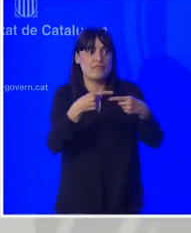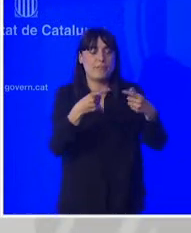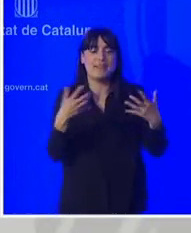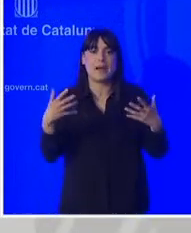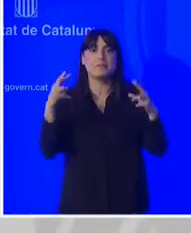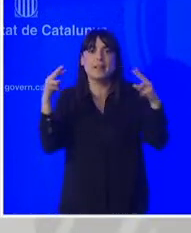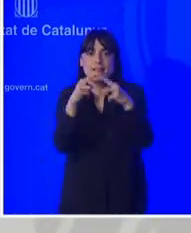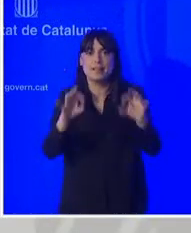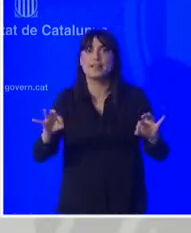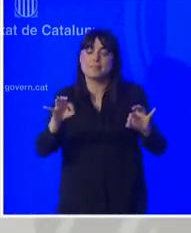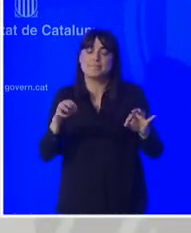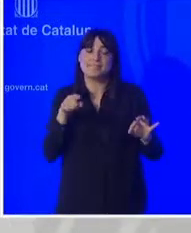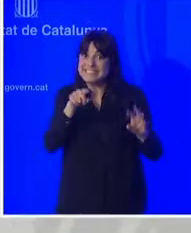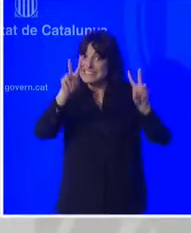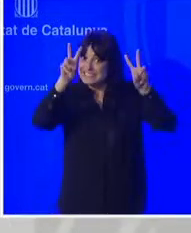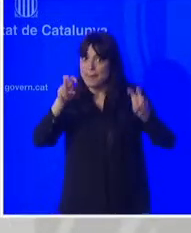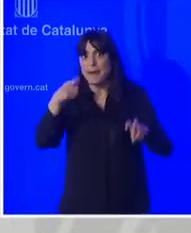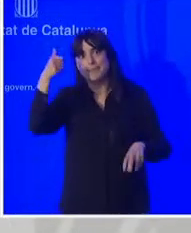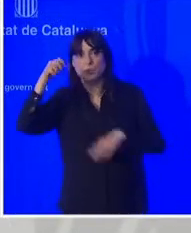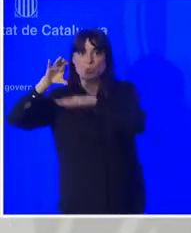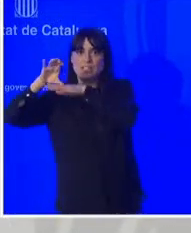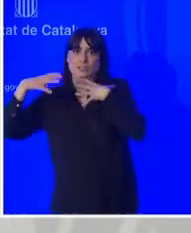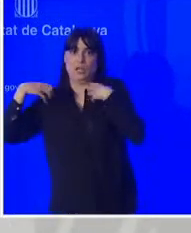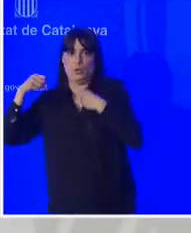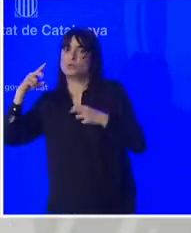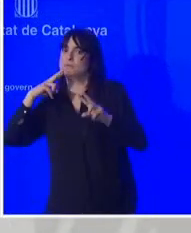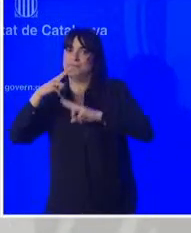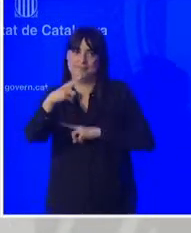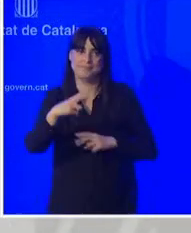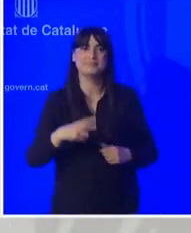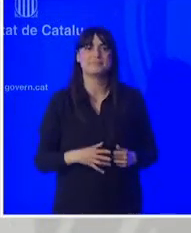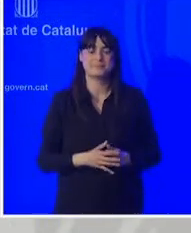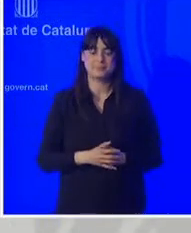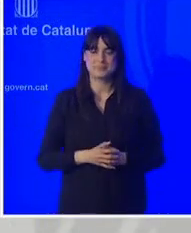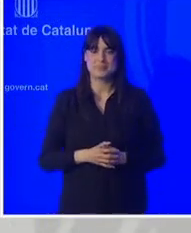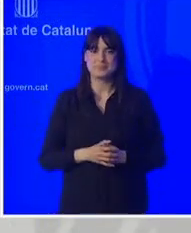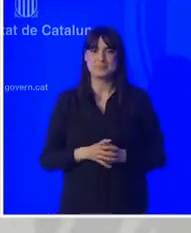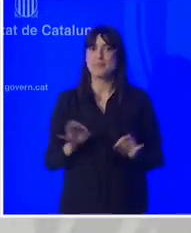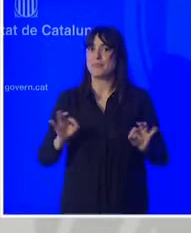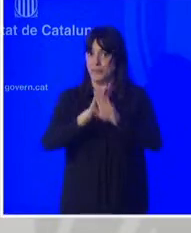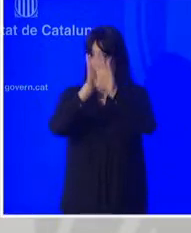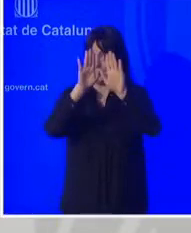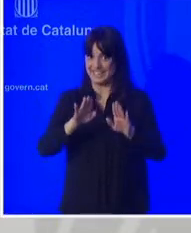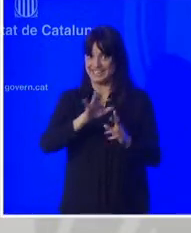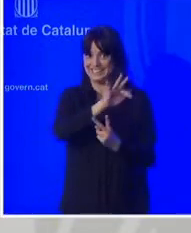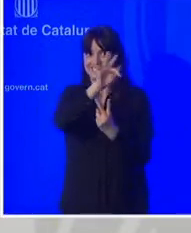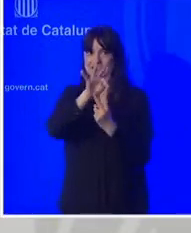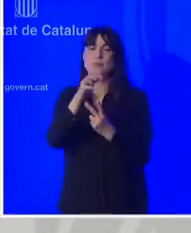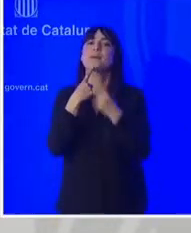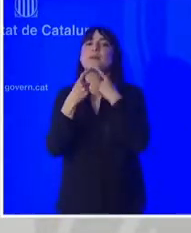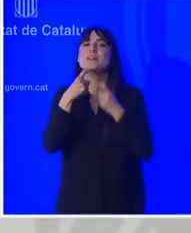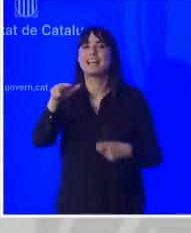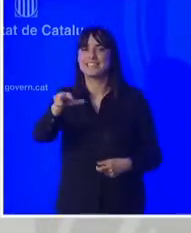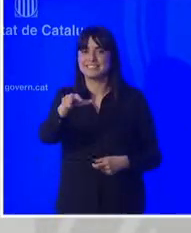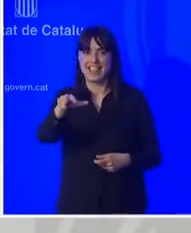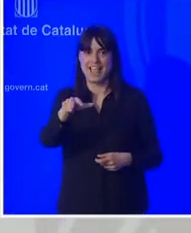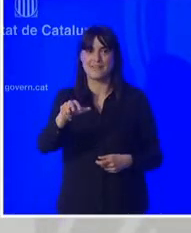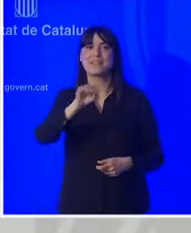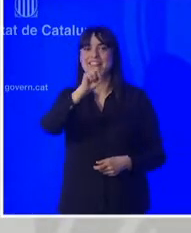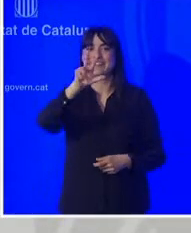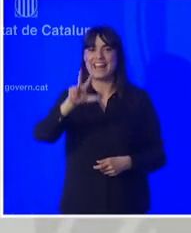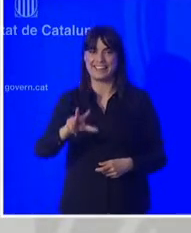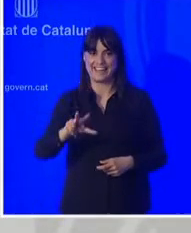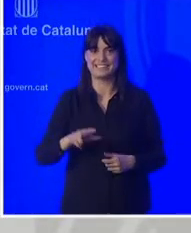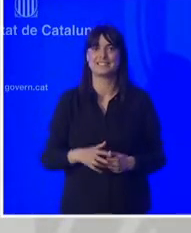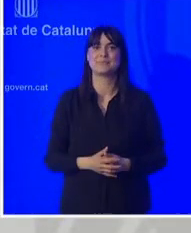Moltes gràcies Doncs passem ara a les preguntes en castellà ni tenim una de la Beatriz Sobrino d'Antena